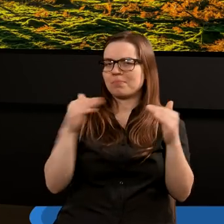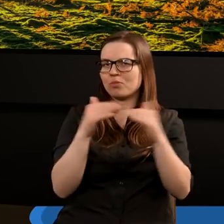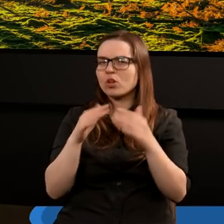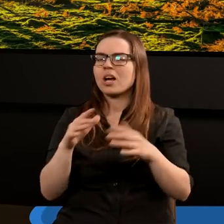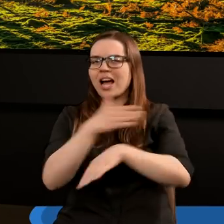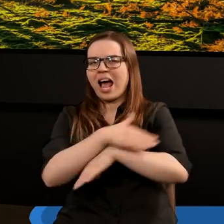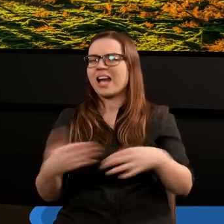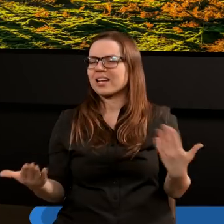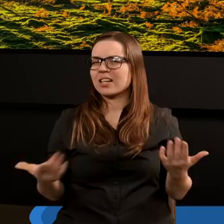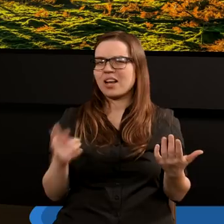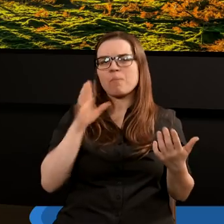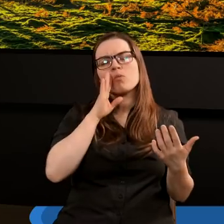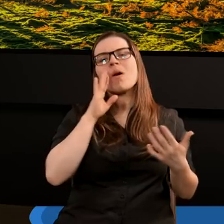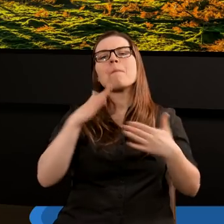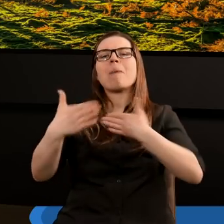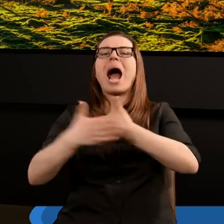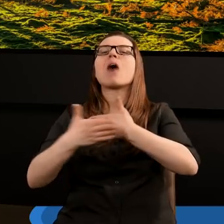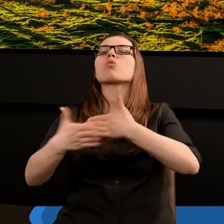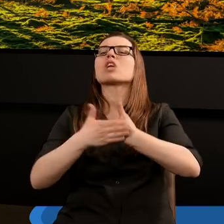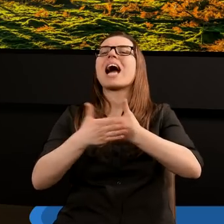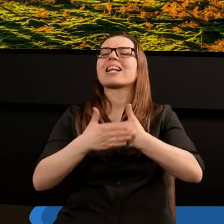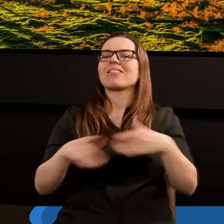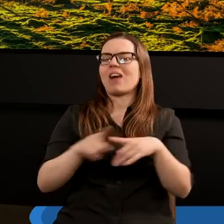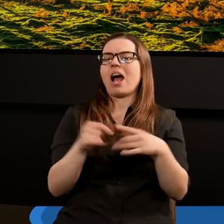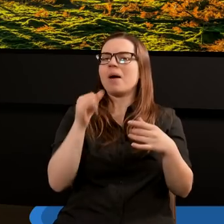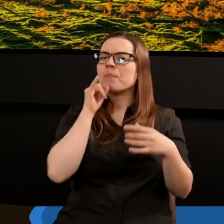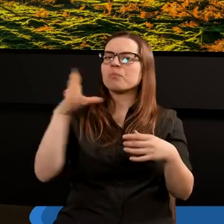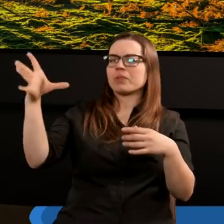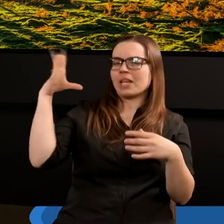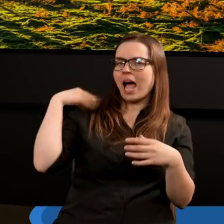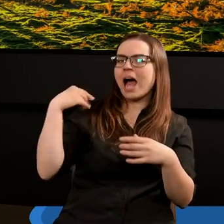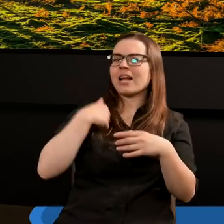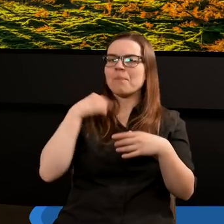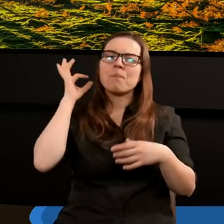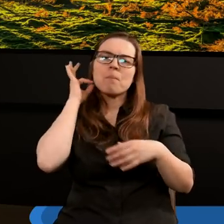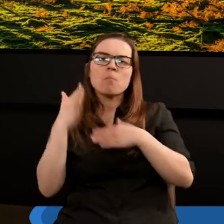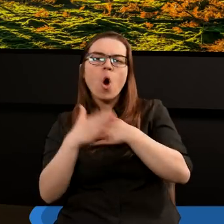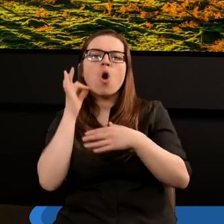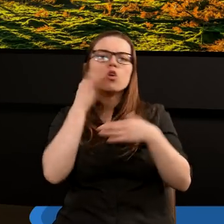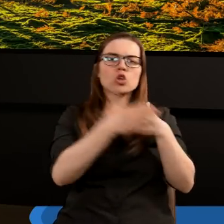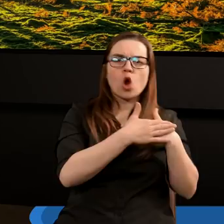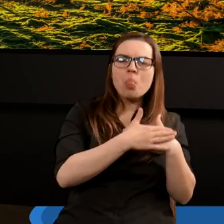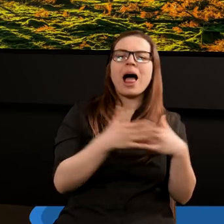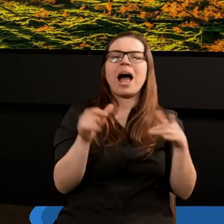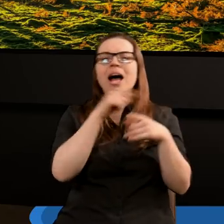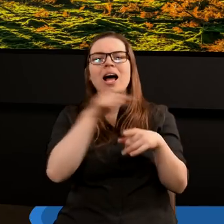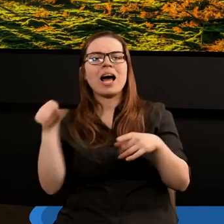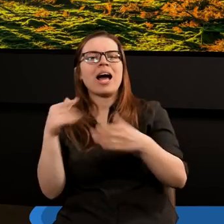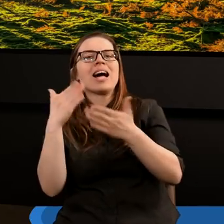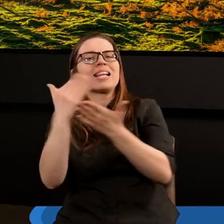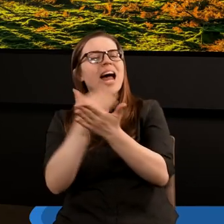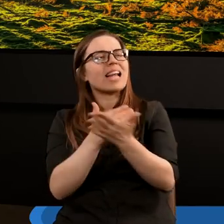Bóg określił granice. To tak jak w związku małżeńskim, no jeśli wstępujemy w taki związek małżeński, są pewne zasady. Ja chcę Cię